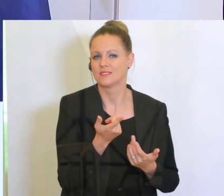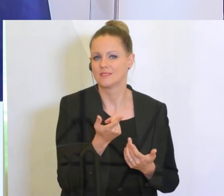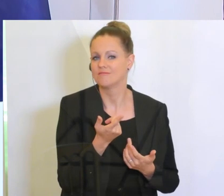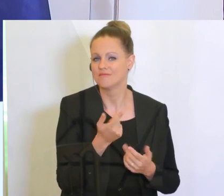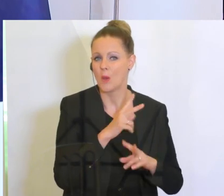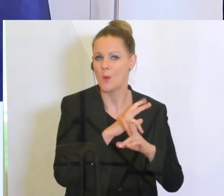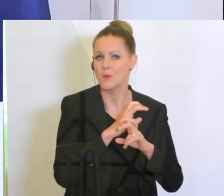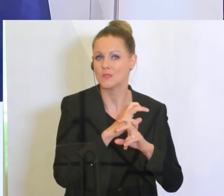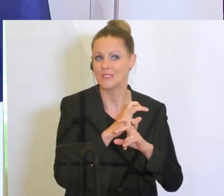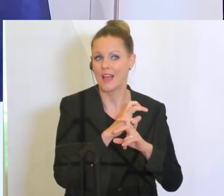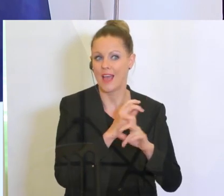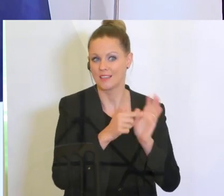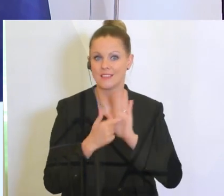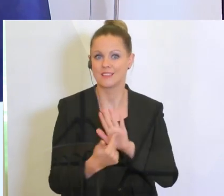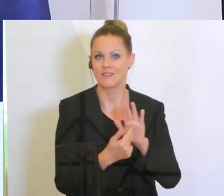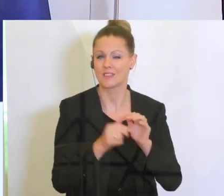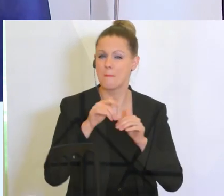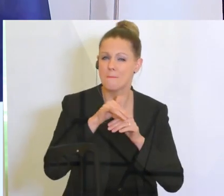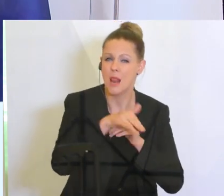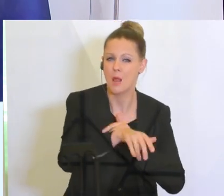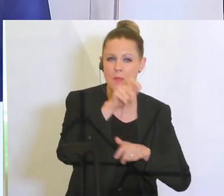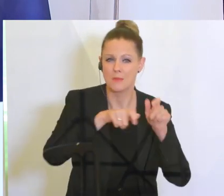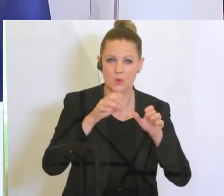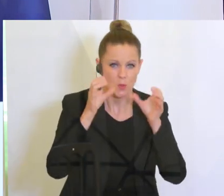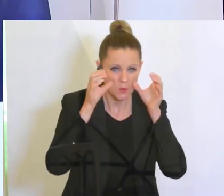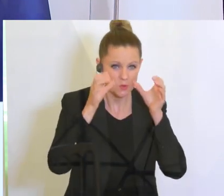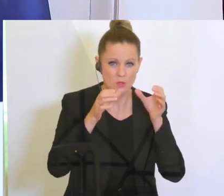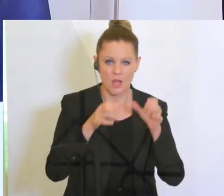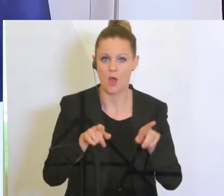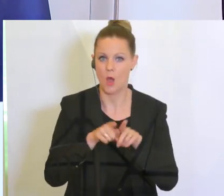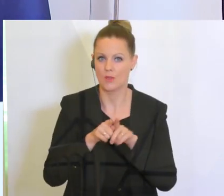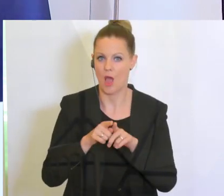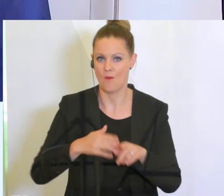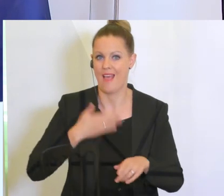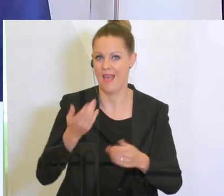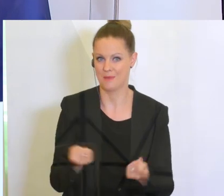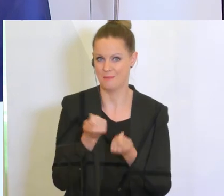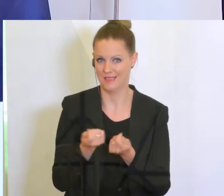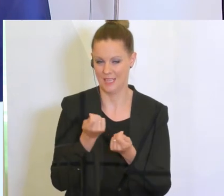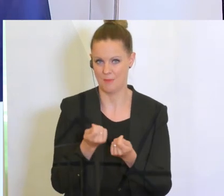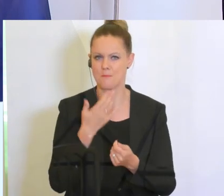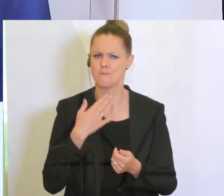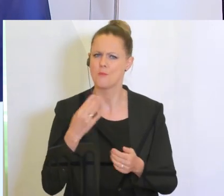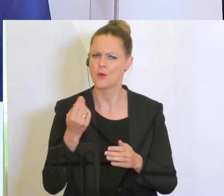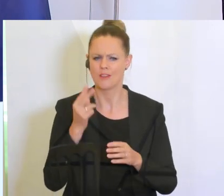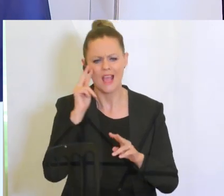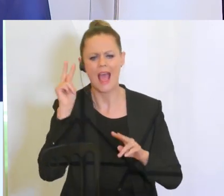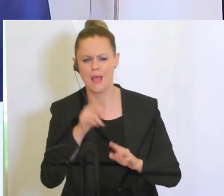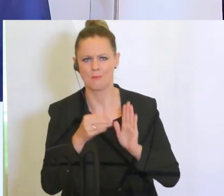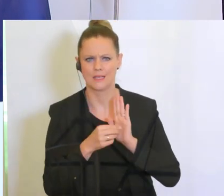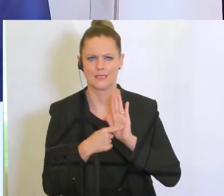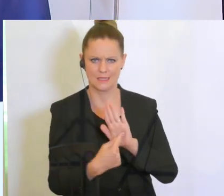Millionenpublikum präsentiert, als auch für die heimischen Betriebe. Und ich möchte Ihnen hier ein bisschen einen Einblick geben.